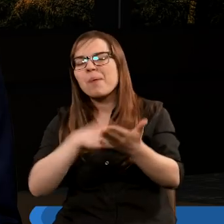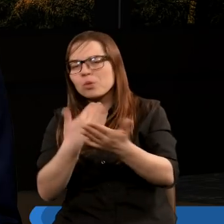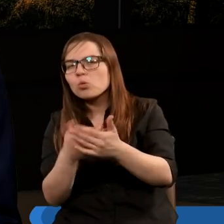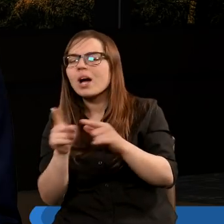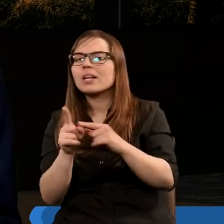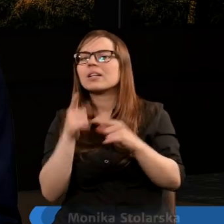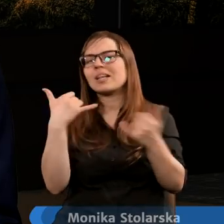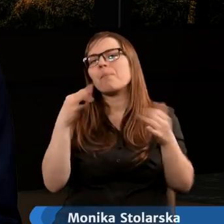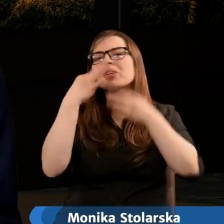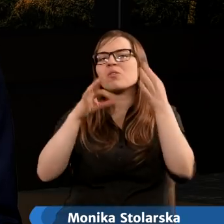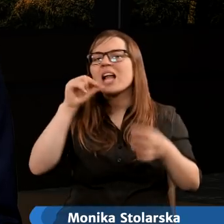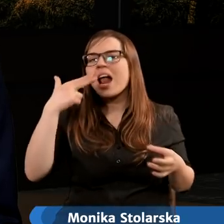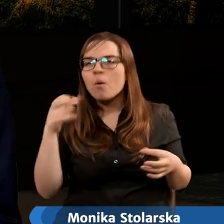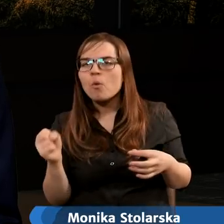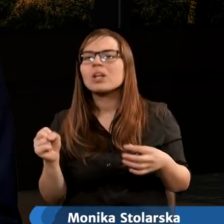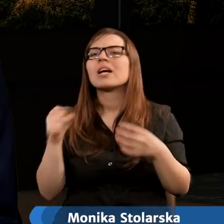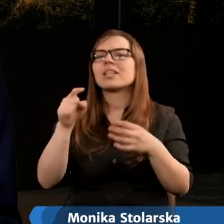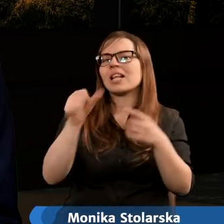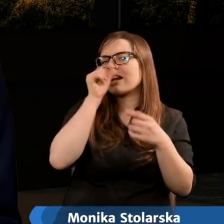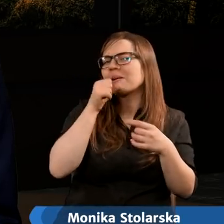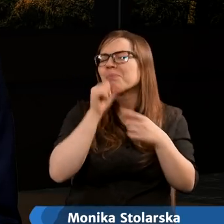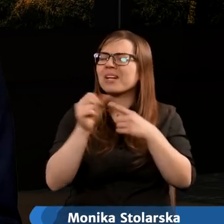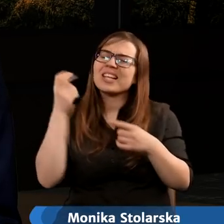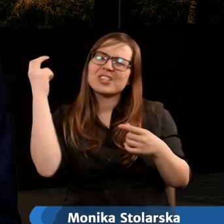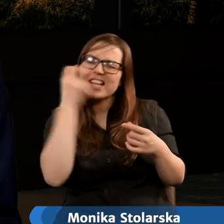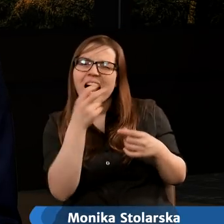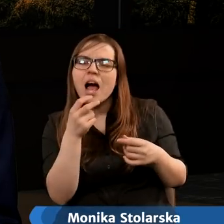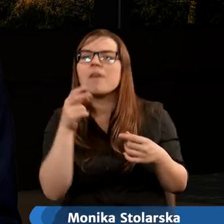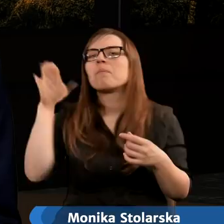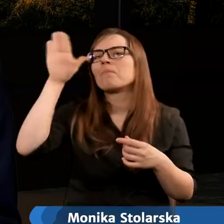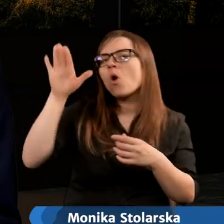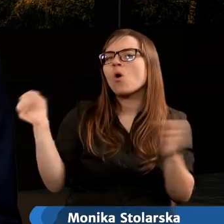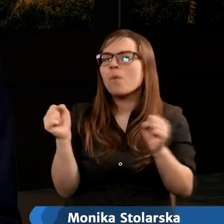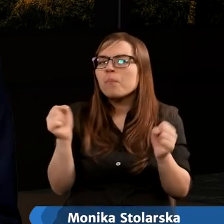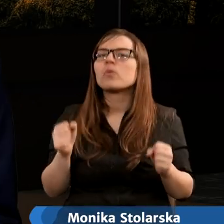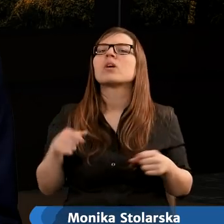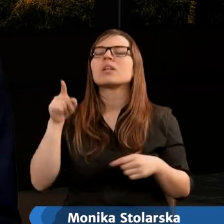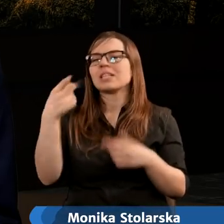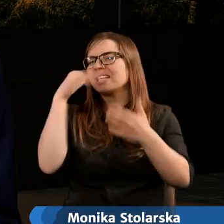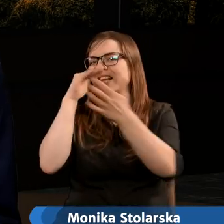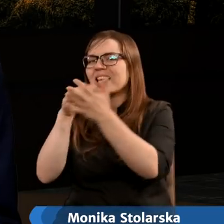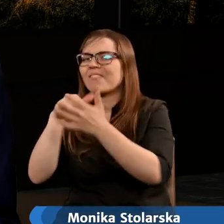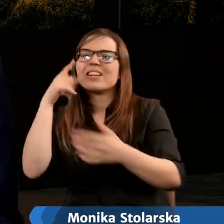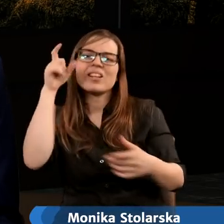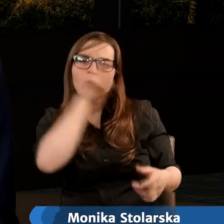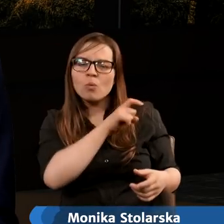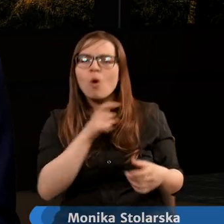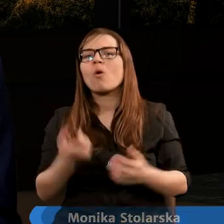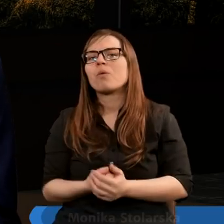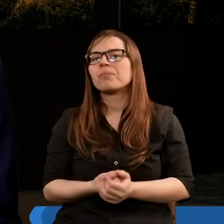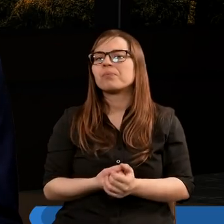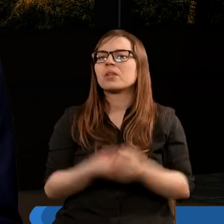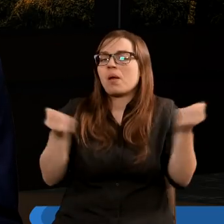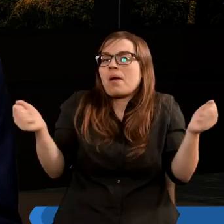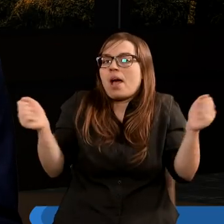z przypowieści Salomona. Ta definicja biblijna jest taka ciekawa bardzo, że bojaźń Boża oznacza nienawiść zła. Jakby to odwrócimy,